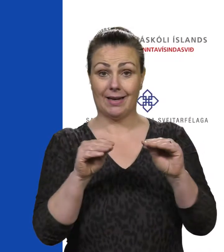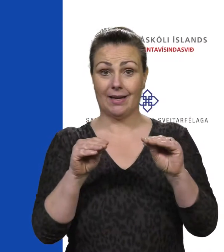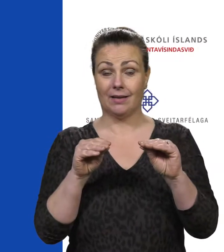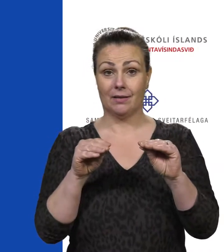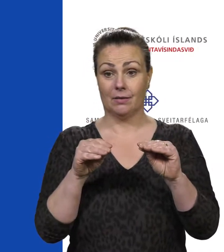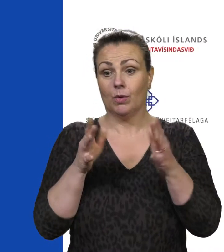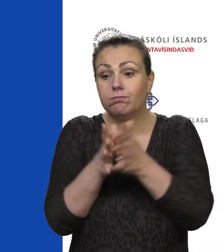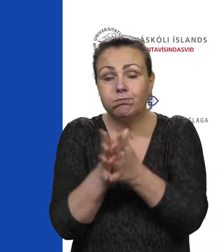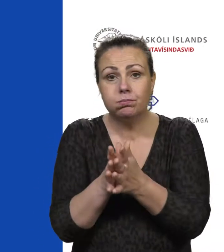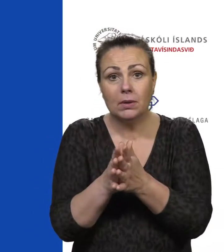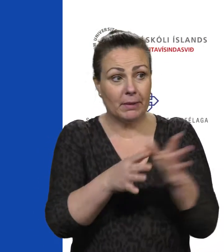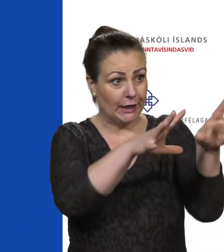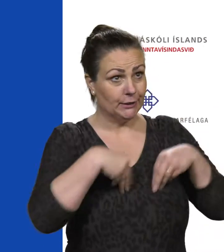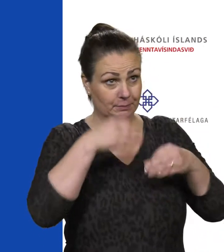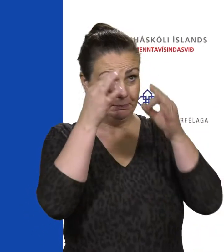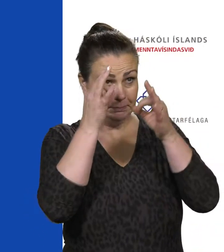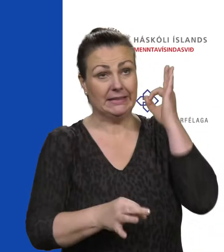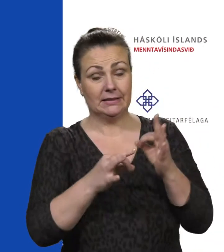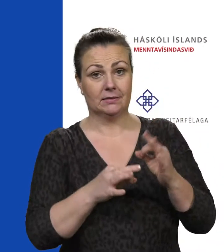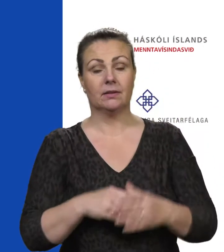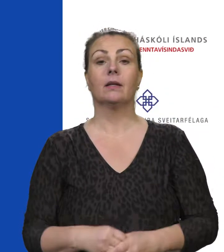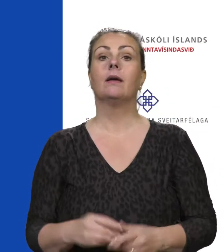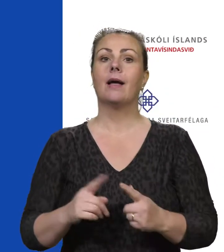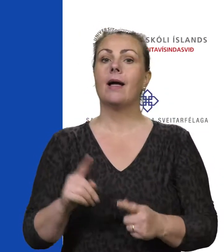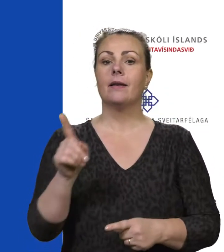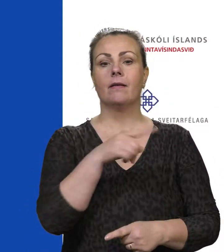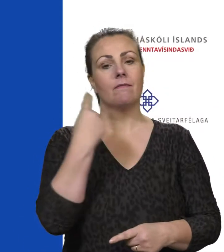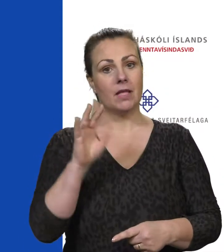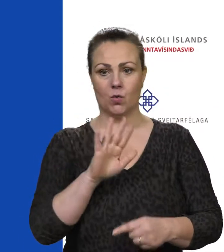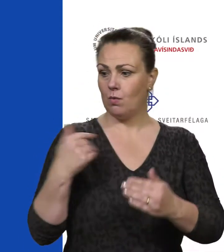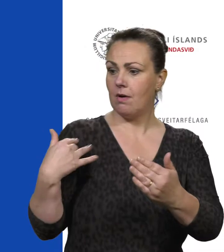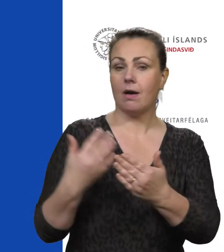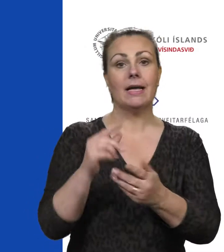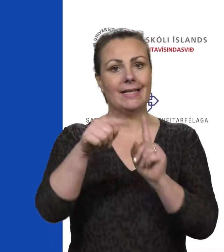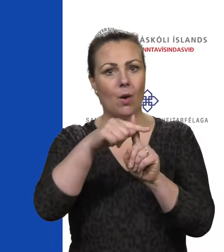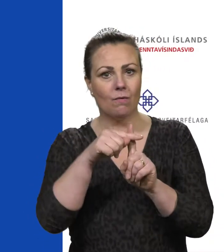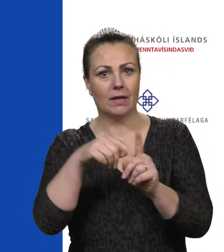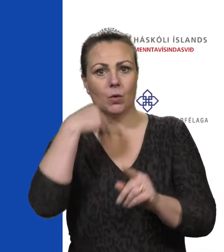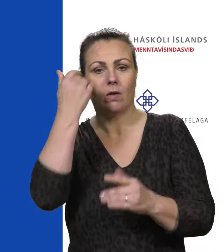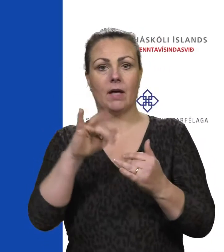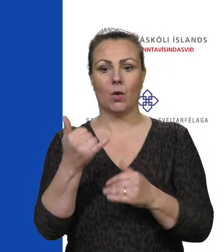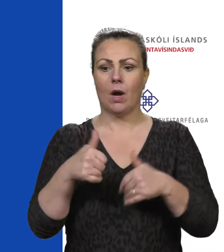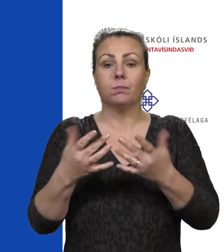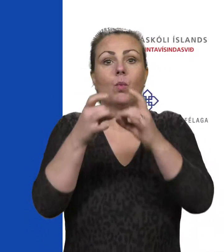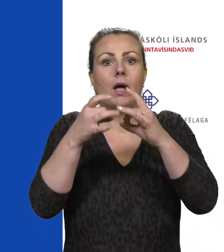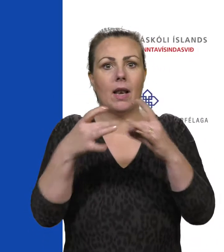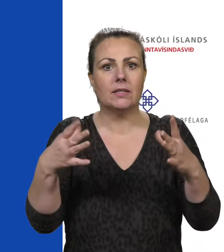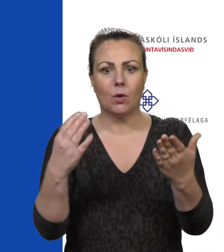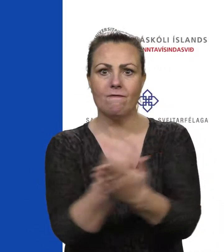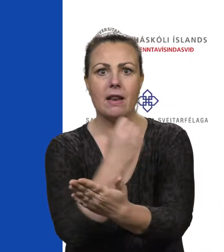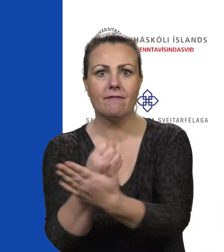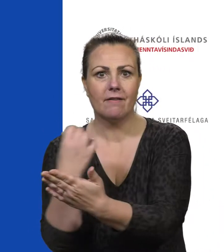Mér finnst rauðið þáðurinn í því sem að hér hefur komið fram, sem er jákvægt og uppbyggilegt, er sá að það leistist ýmislegt úr læðingi